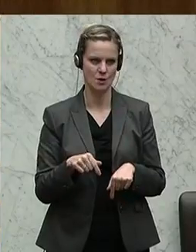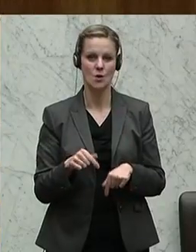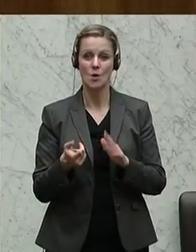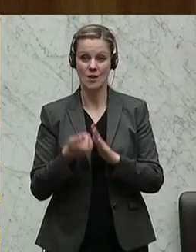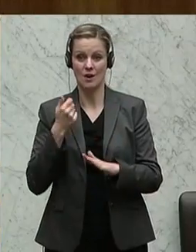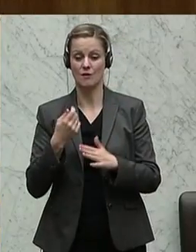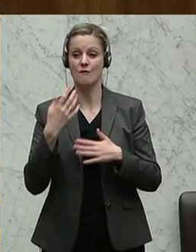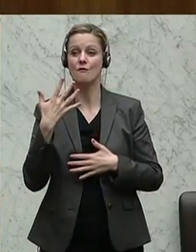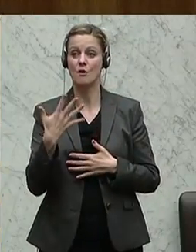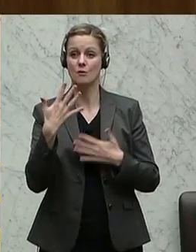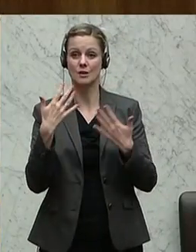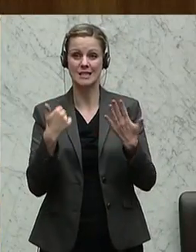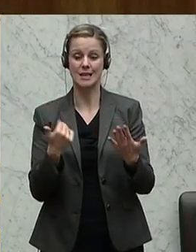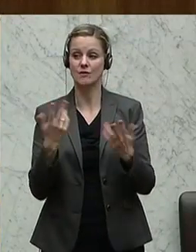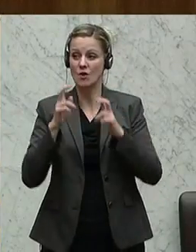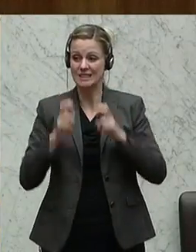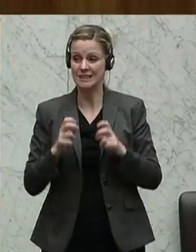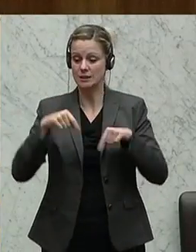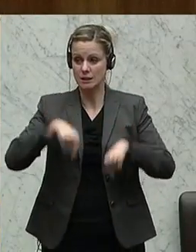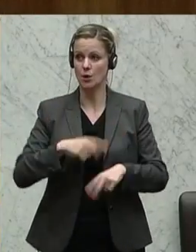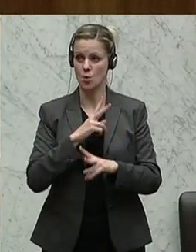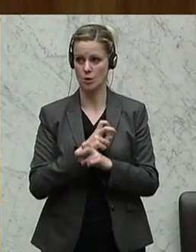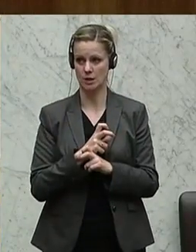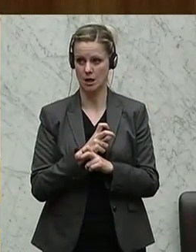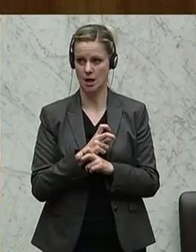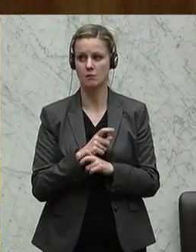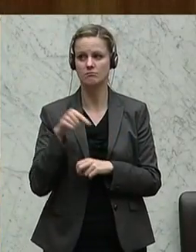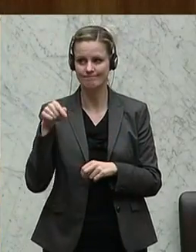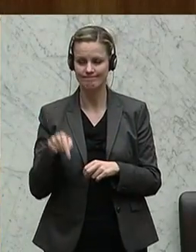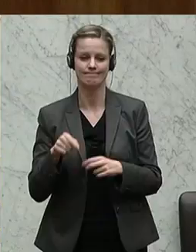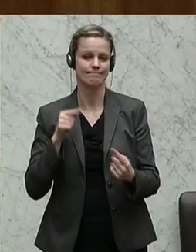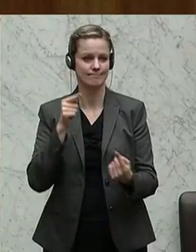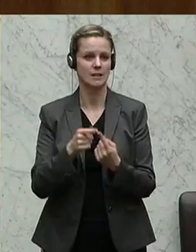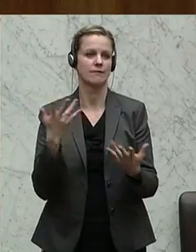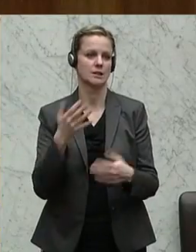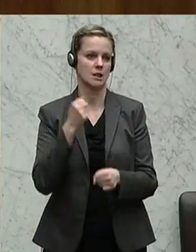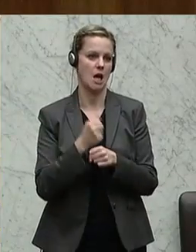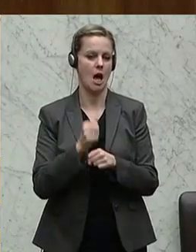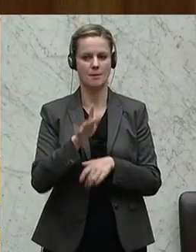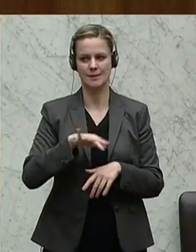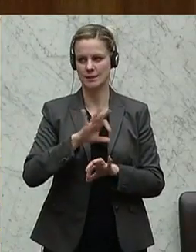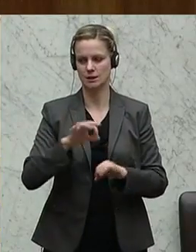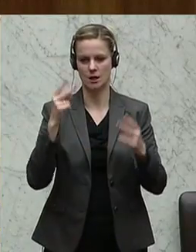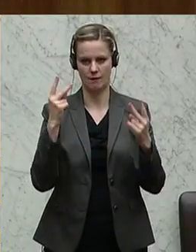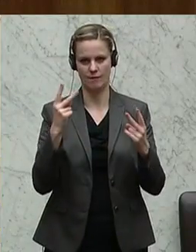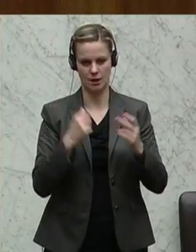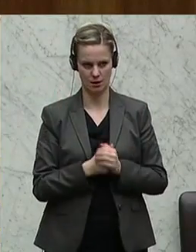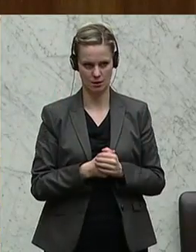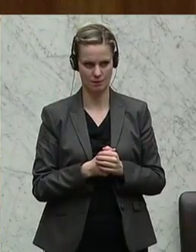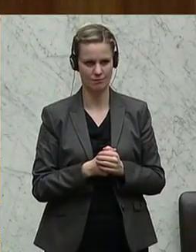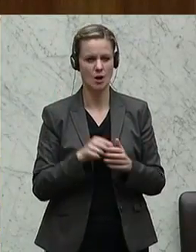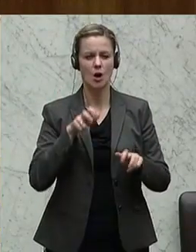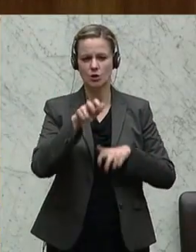davon haben auch ihren Sitz in Österreich. Das sind Arbeitsplätze, die ich glaube, ganz wichtig sind. Von dieser Abgabe